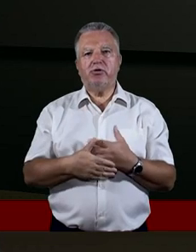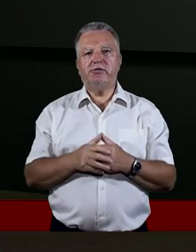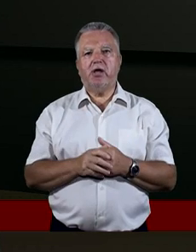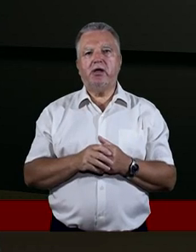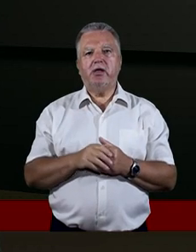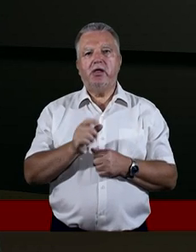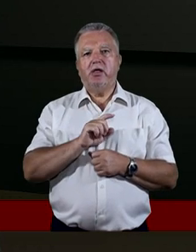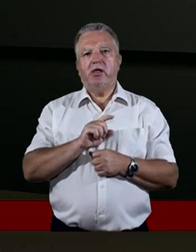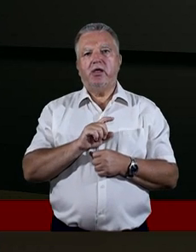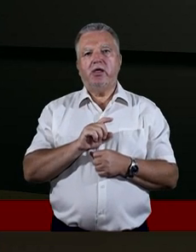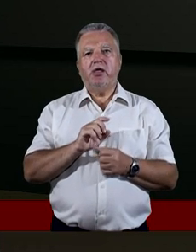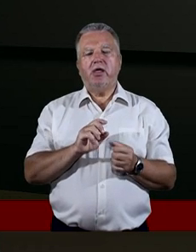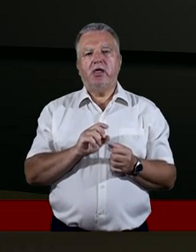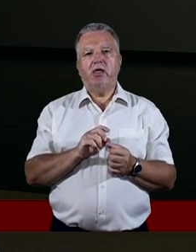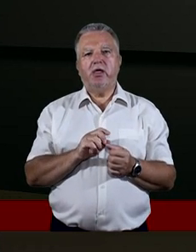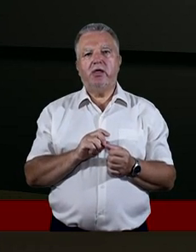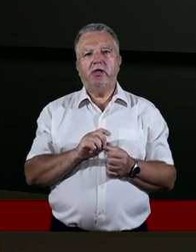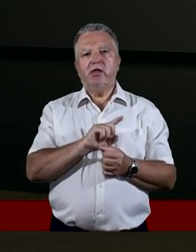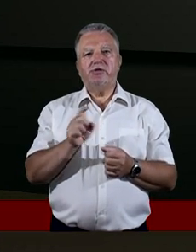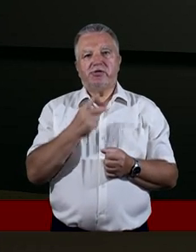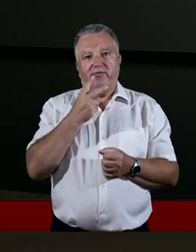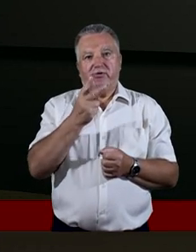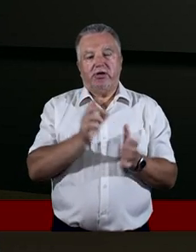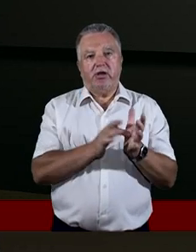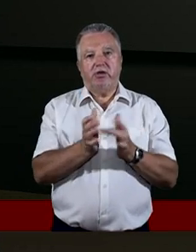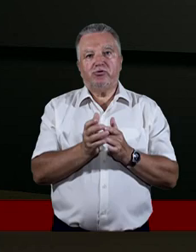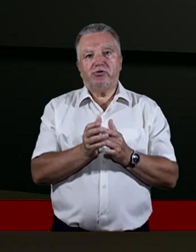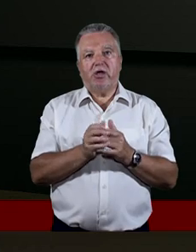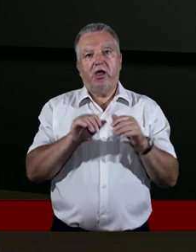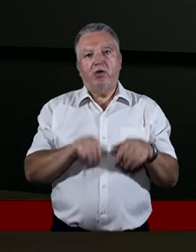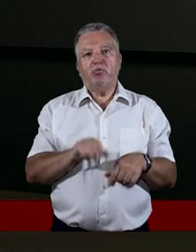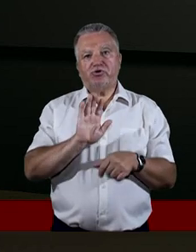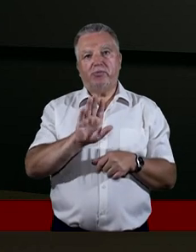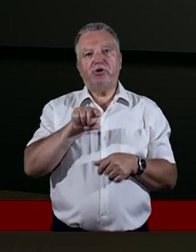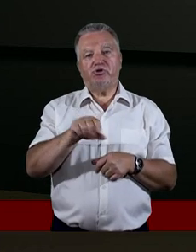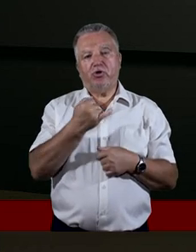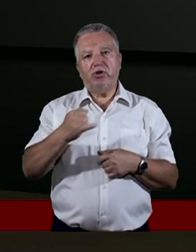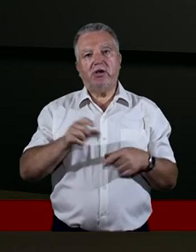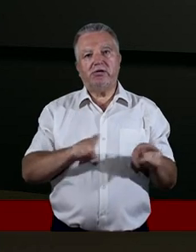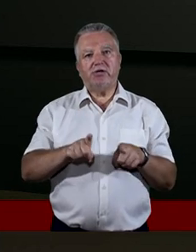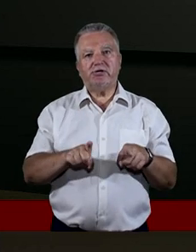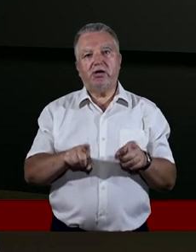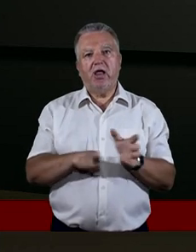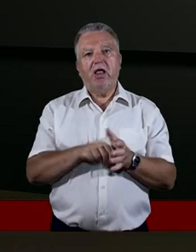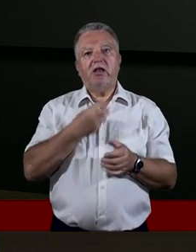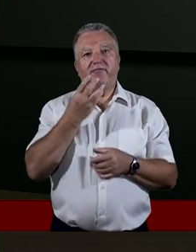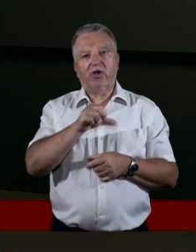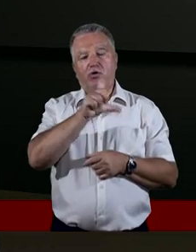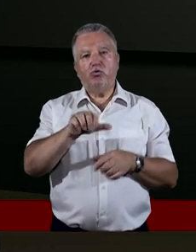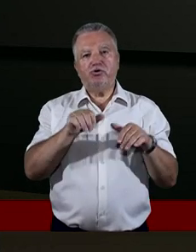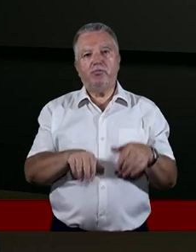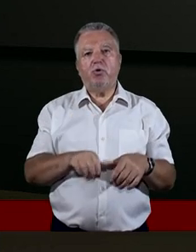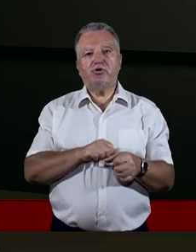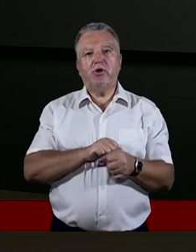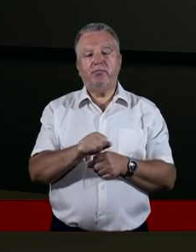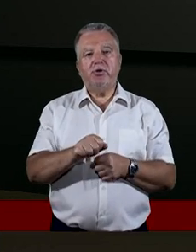perspektywy Pana Boga te czasy końca mogą mieć inne znaczenie. Dla wielu ludzi może nastąpić czas końca. Pomyślałem przez